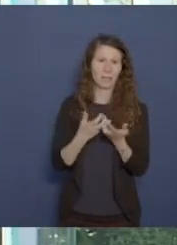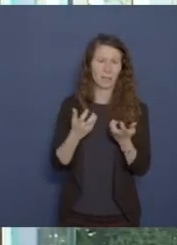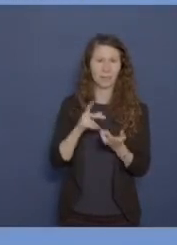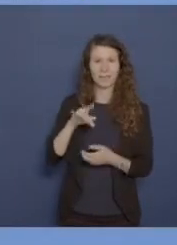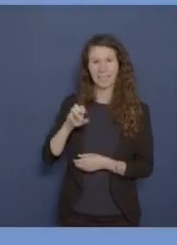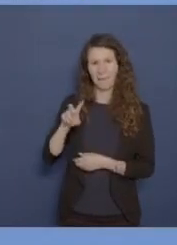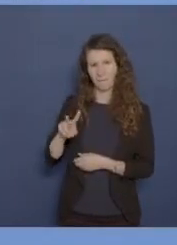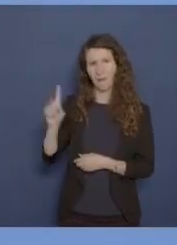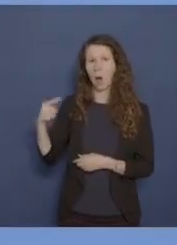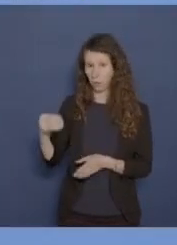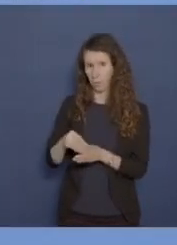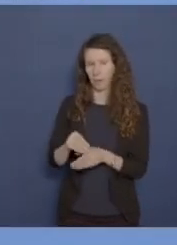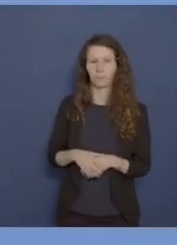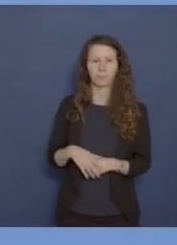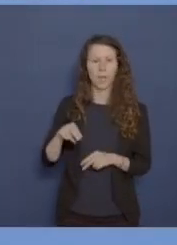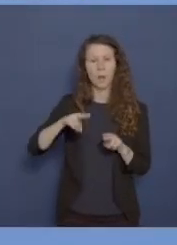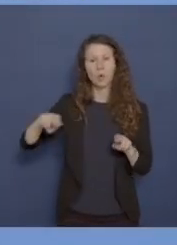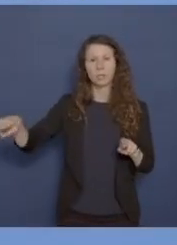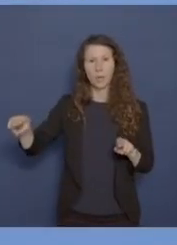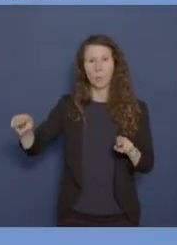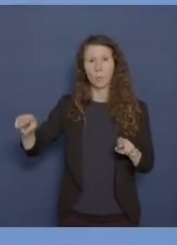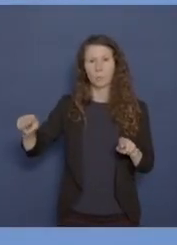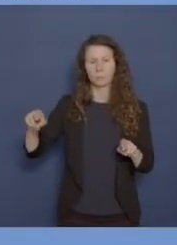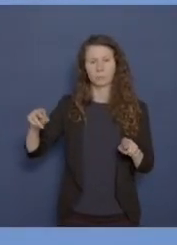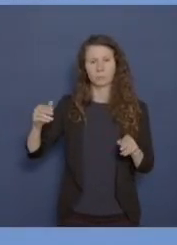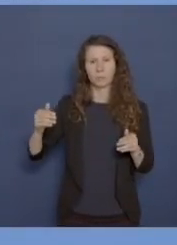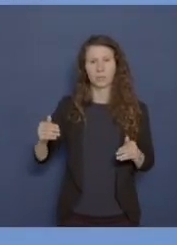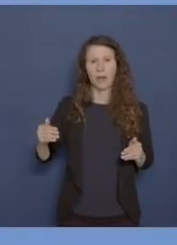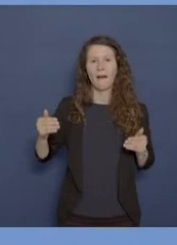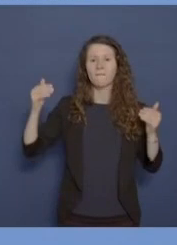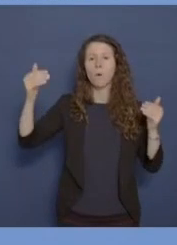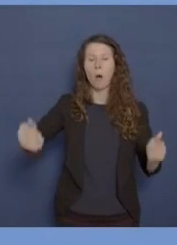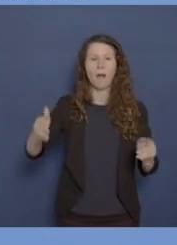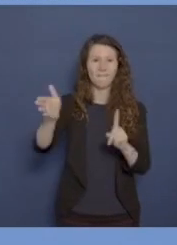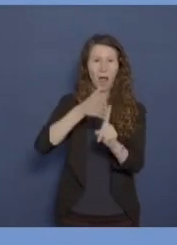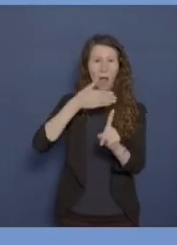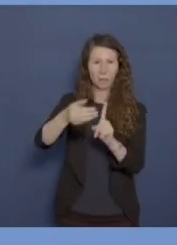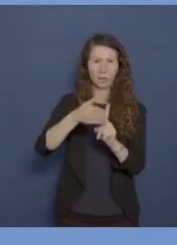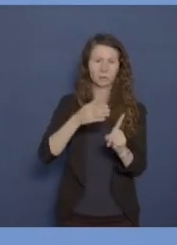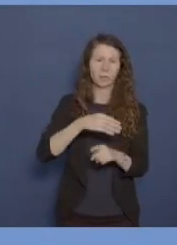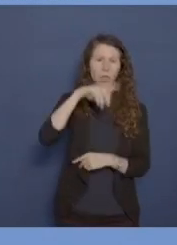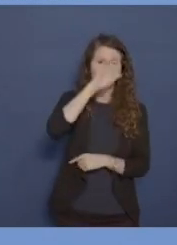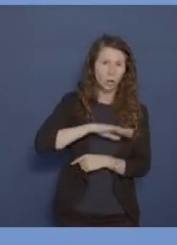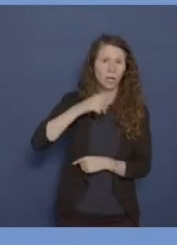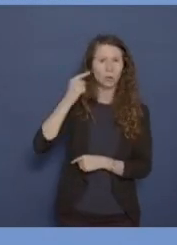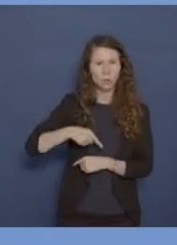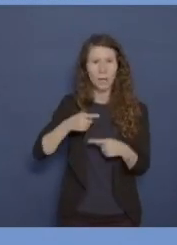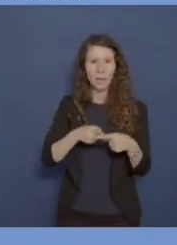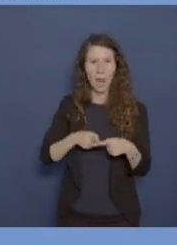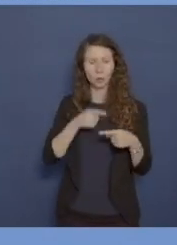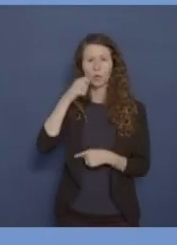Kiew. Und vor dem Museum werden entsprechend, um das auch deutlich zu machen, die Fahnen von Deutschland, Russland, Belarus und auch der